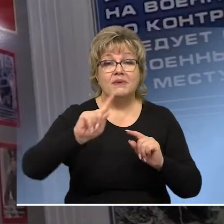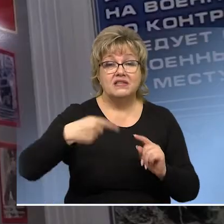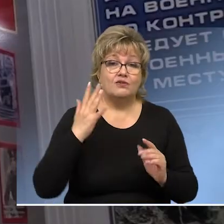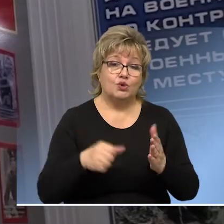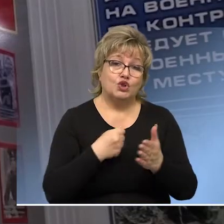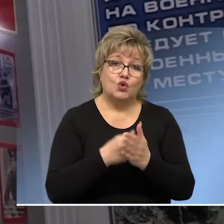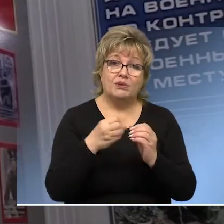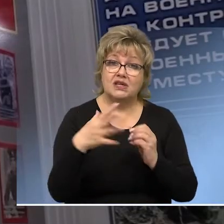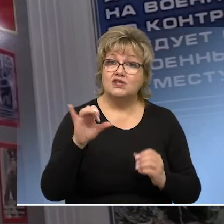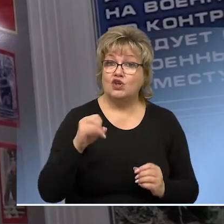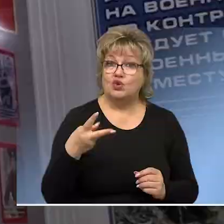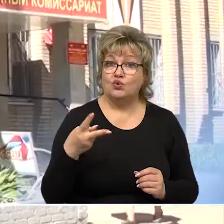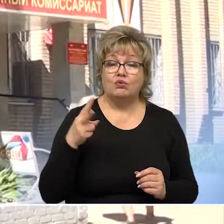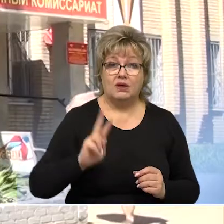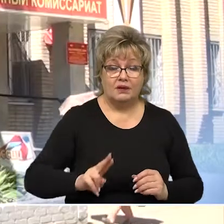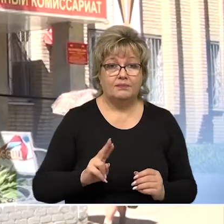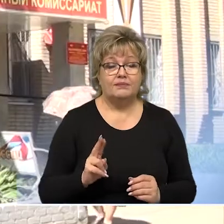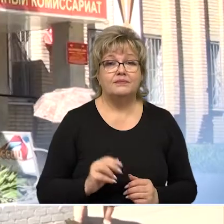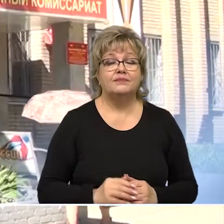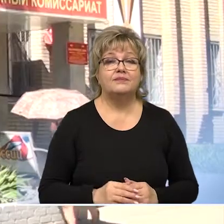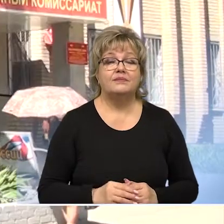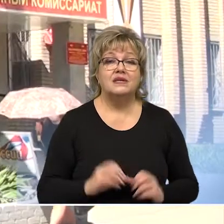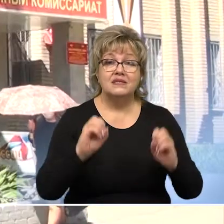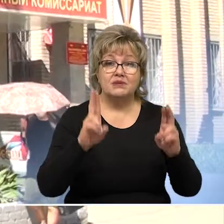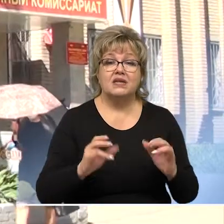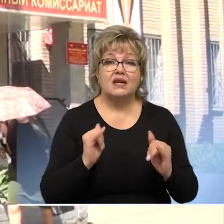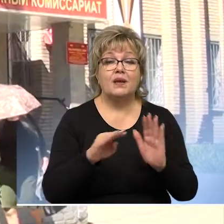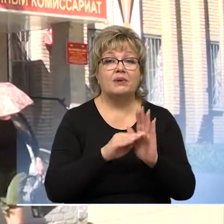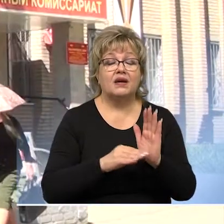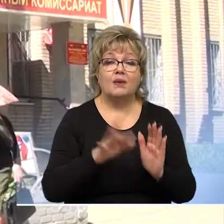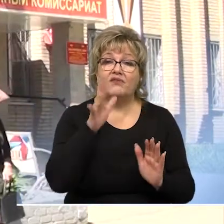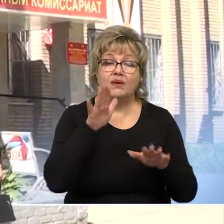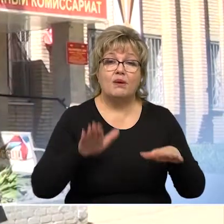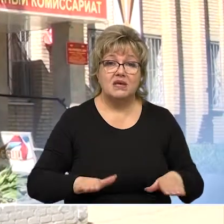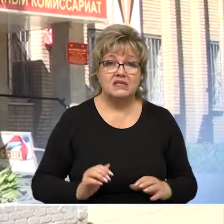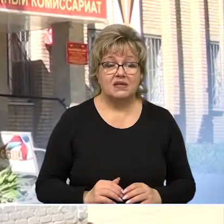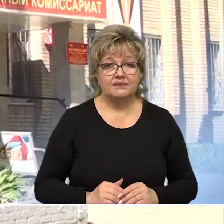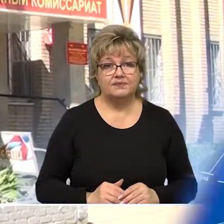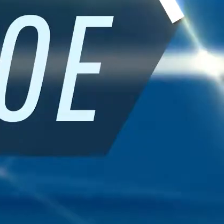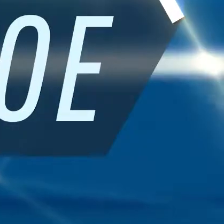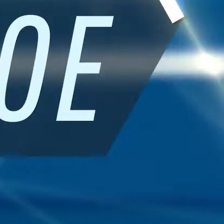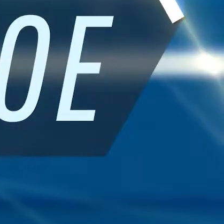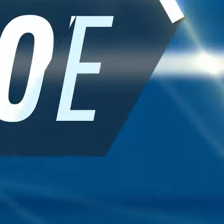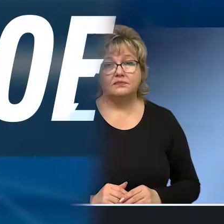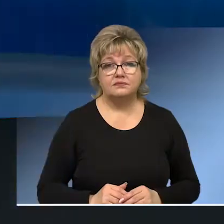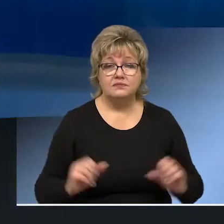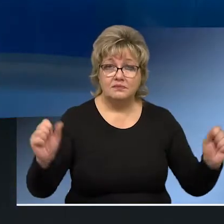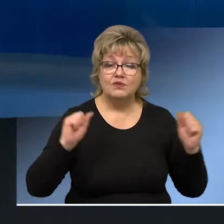Призыв продлится до 15 июля. Галина Соколова, Артем Мирошников, специально для программы «Время местное».